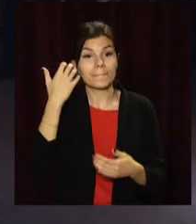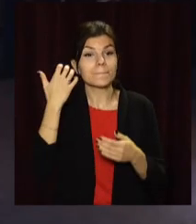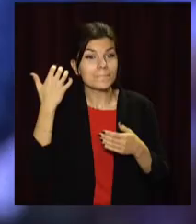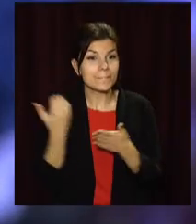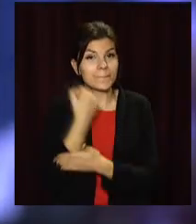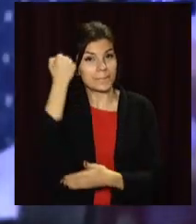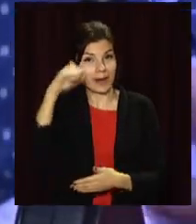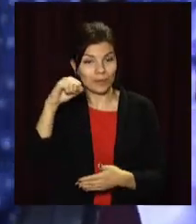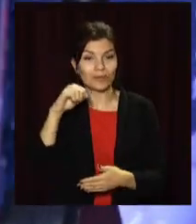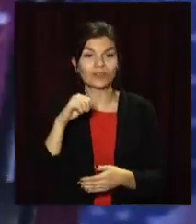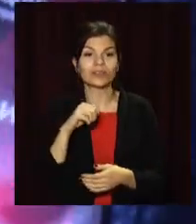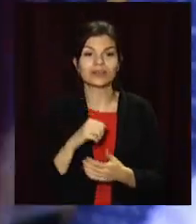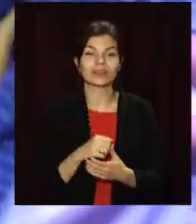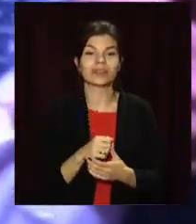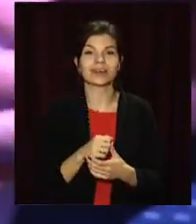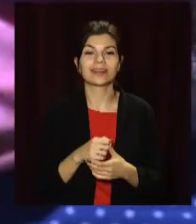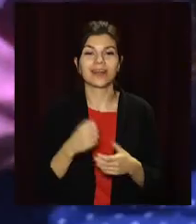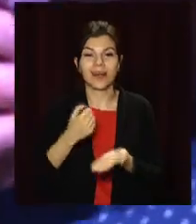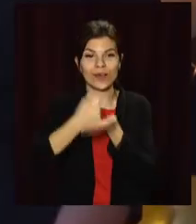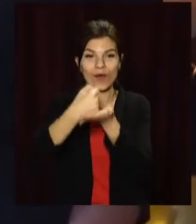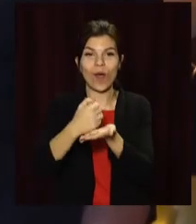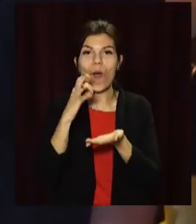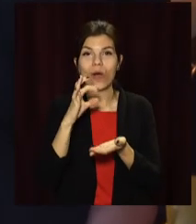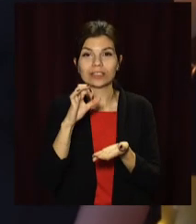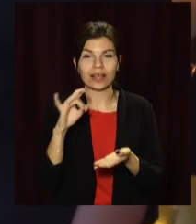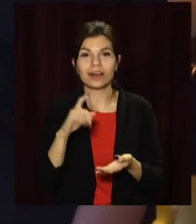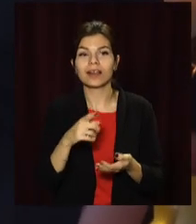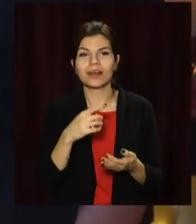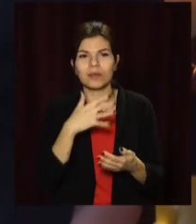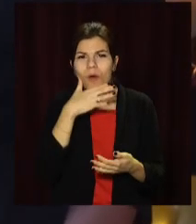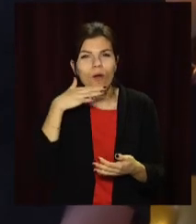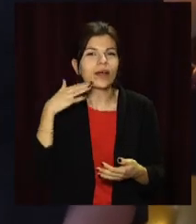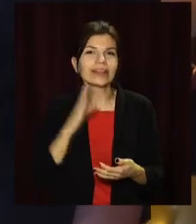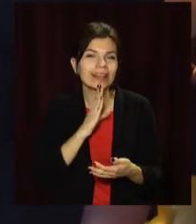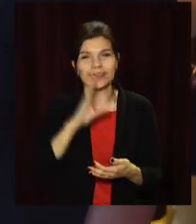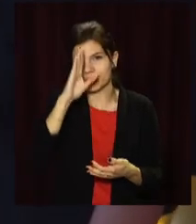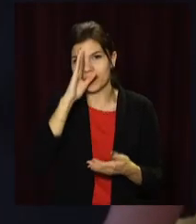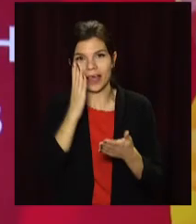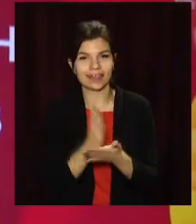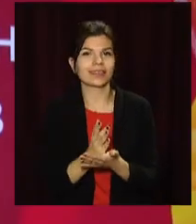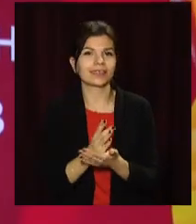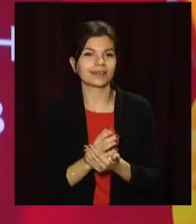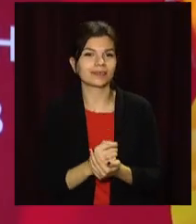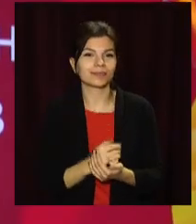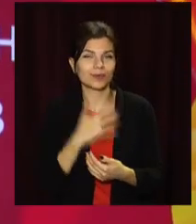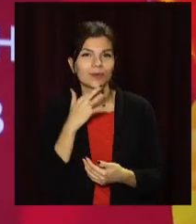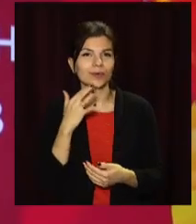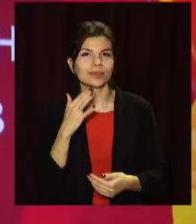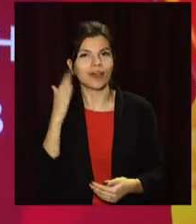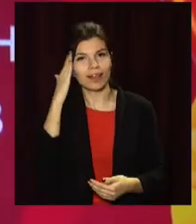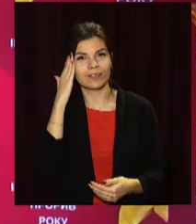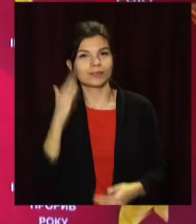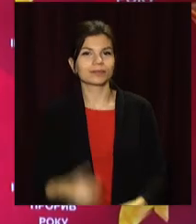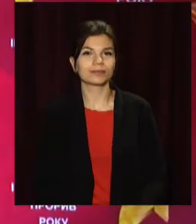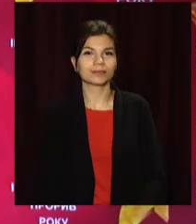дипломатами ювілейного студентського Оскару 2020 стали майже півсотні хлопців та дівчат регіону. Марія Требушенко, Олександр